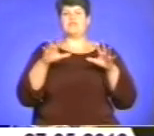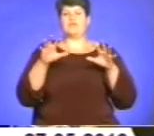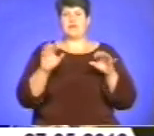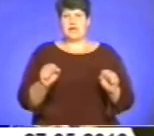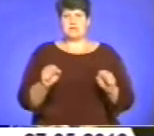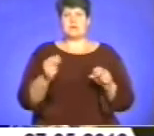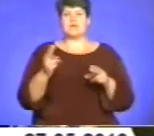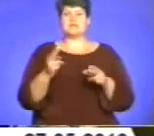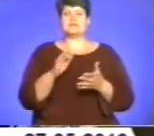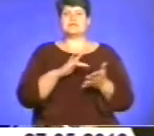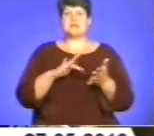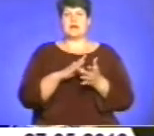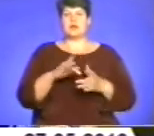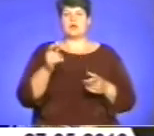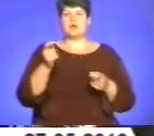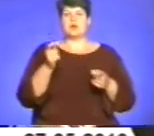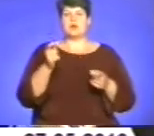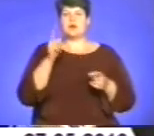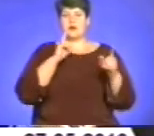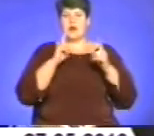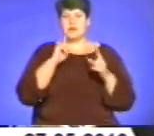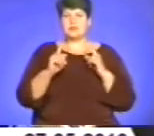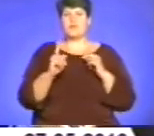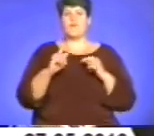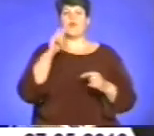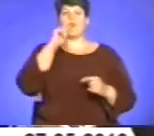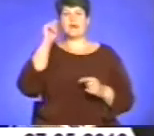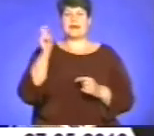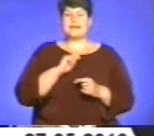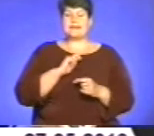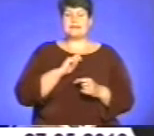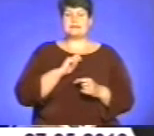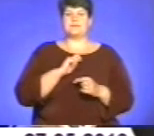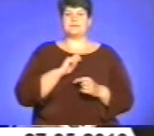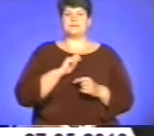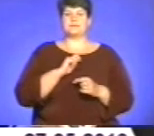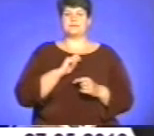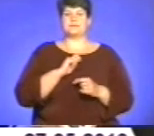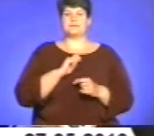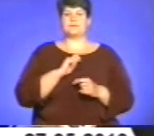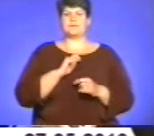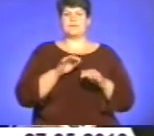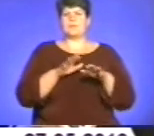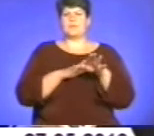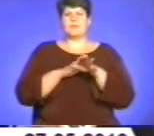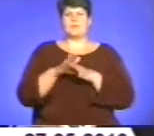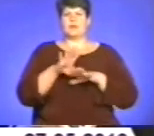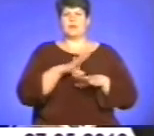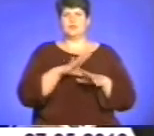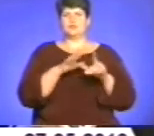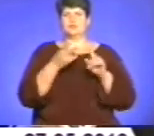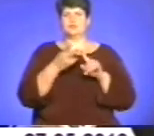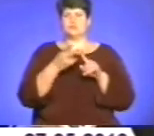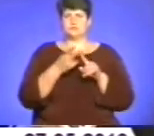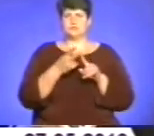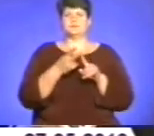Центральної Ради, НАТО в Україні, як повінь, заполонила оця друга концепція, що